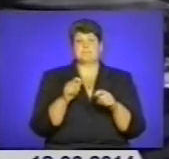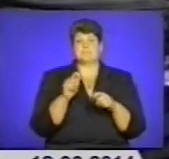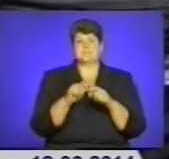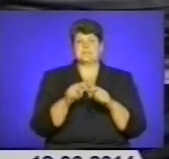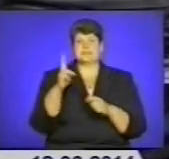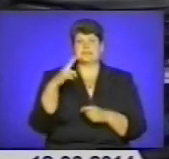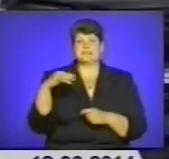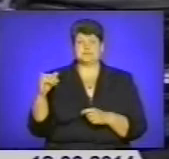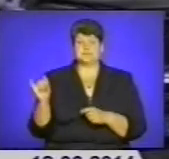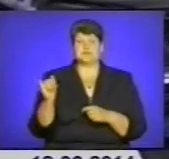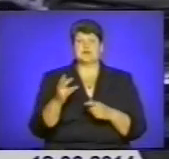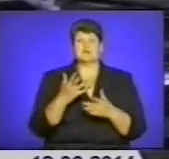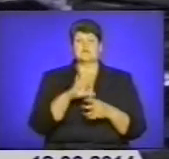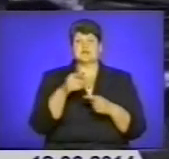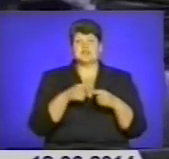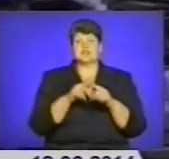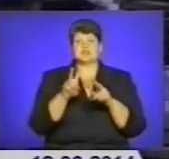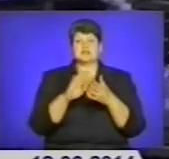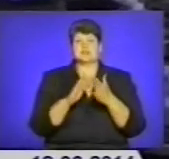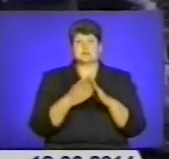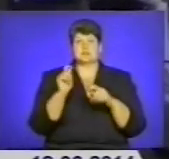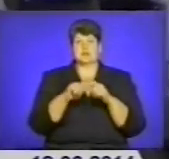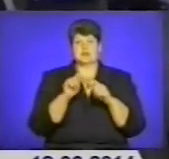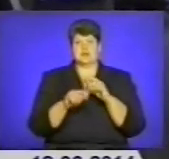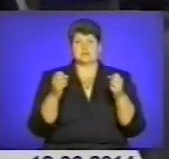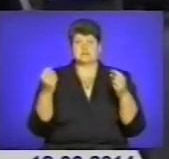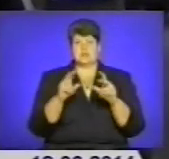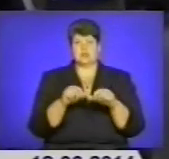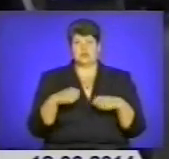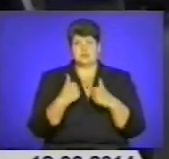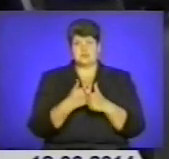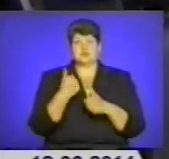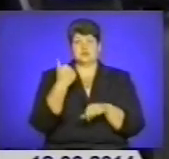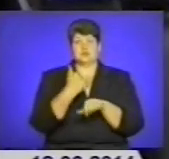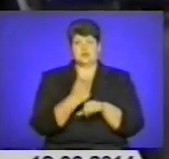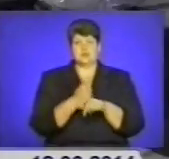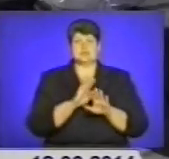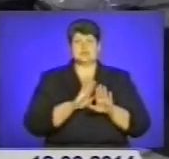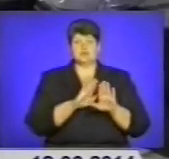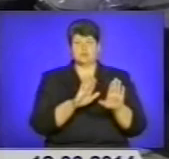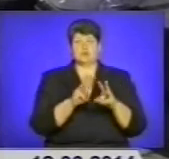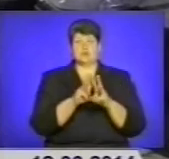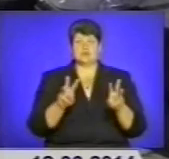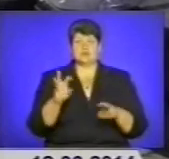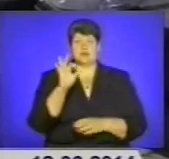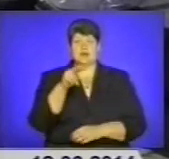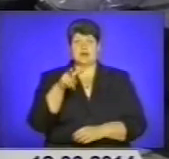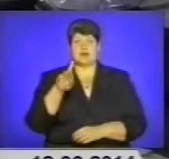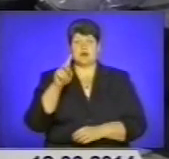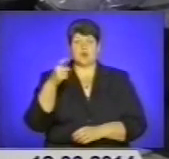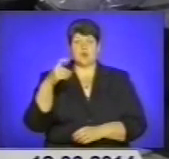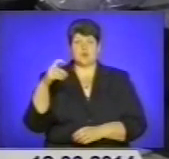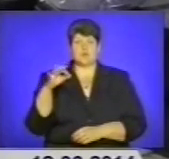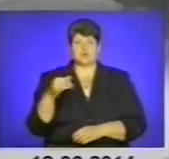Технічну справність службового транспорту перевірила спеціально створена комісія на чолі з заступником начальника обласної міліції Олегом Ляховичем. Основна увага